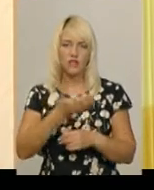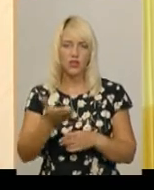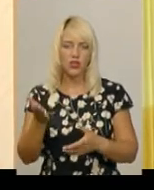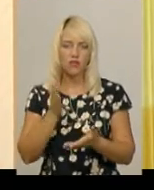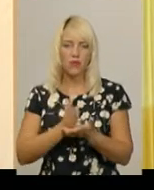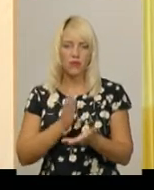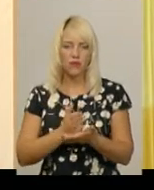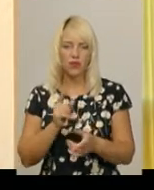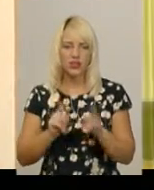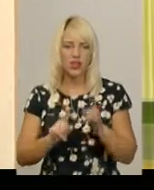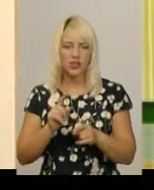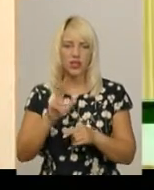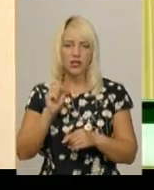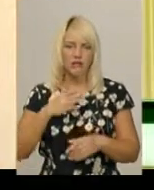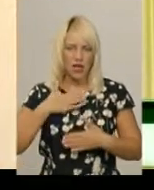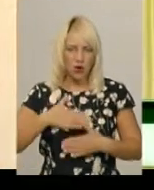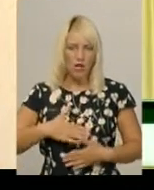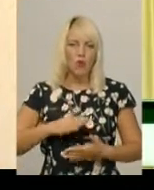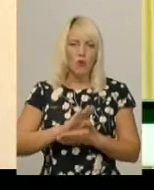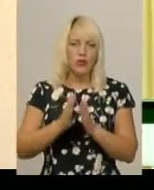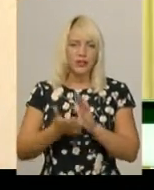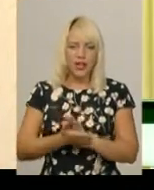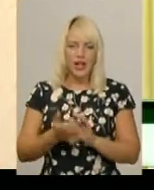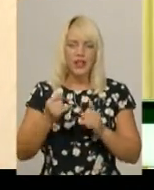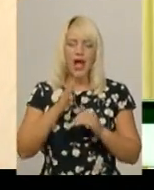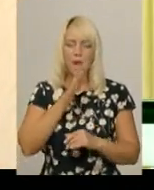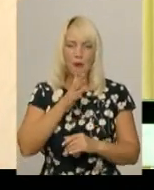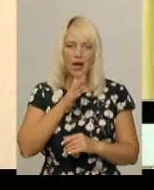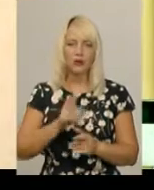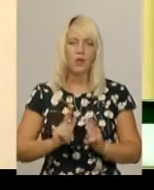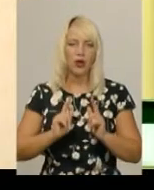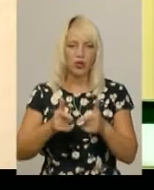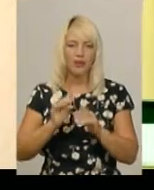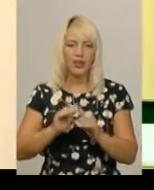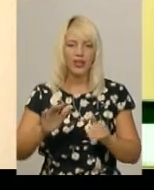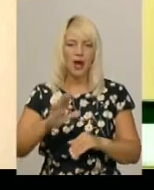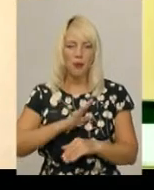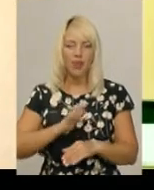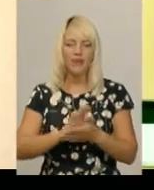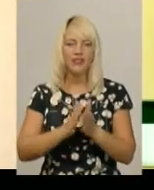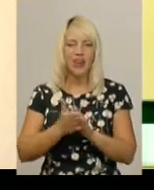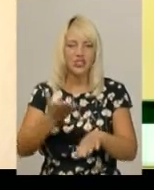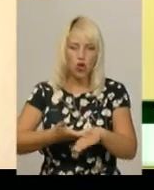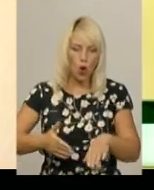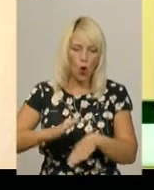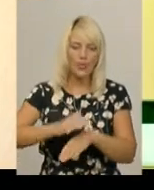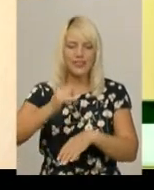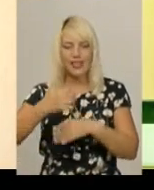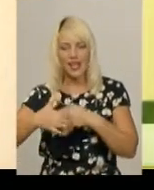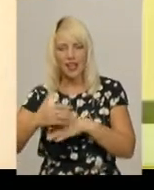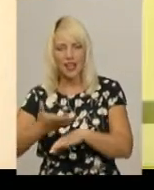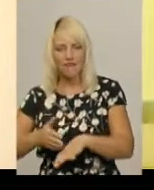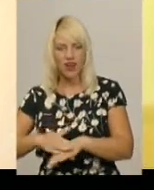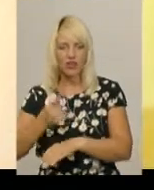деякі з них перебувають навіть в задовільному стані. На момент поступлення діти були в стані важкому, середньої важкості.